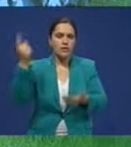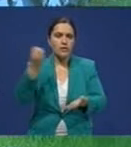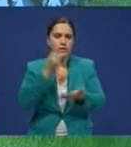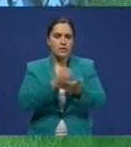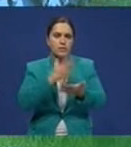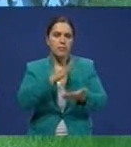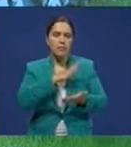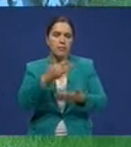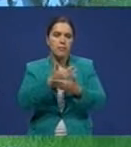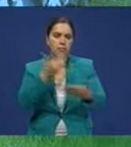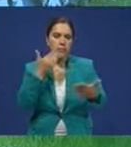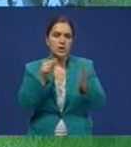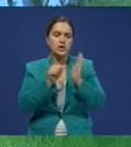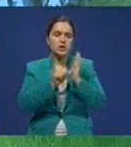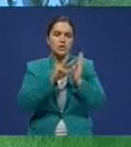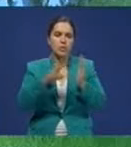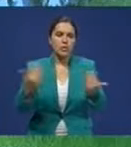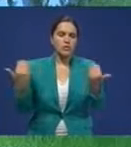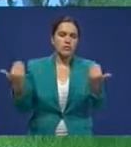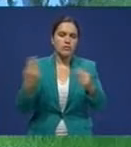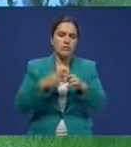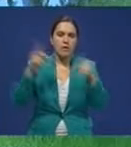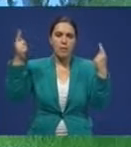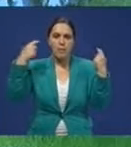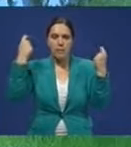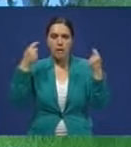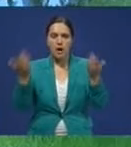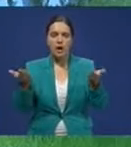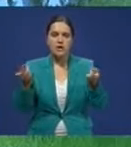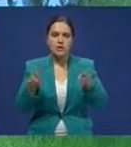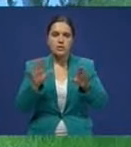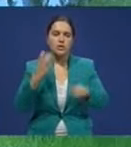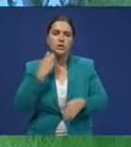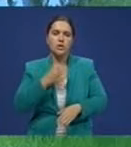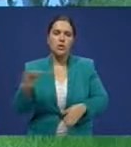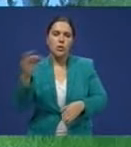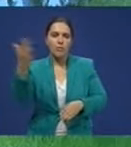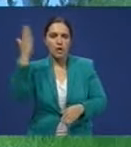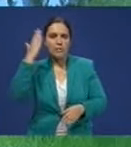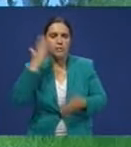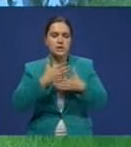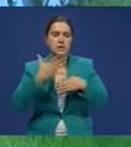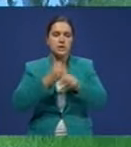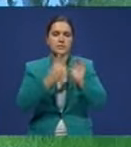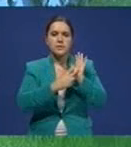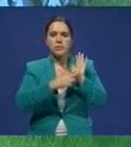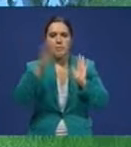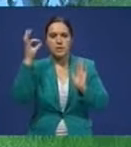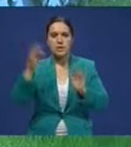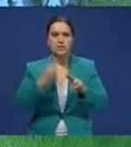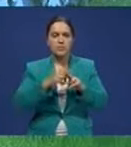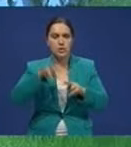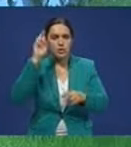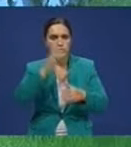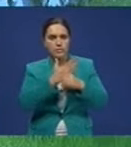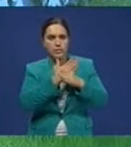составляла свыше 6 миллионов. Сегодня каракулевые овцы остались только в Казалардинской области и их поголовье сократилось на 70%.